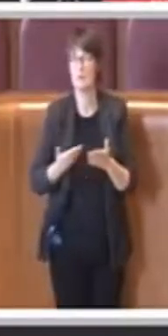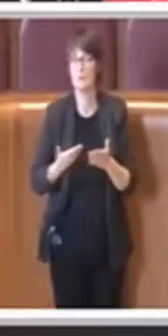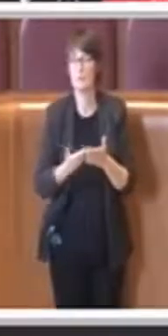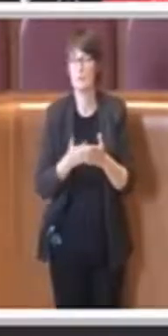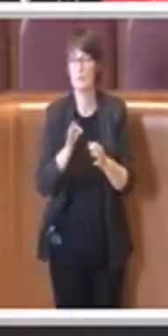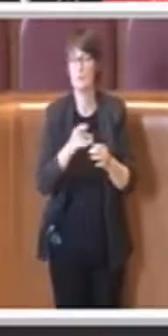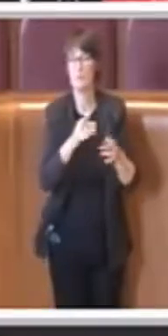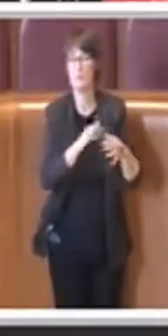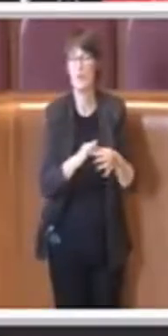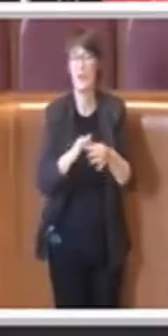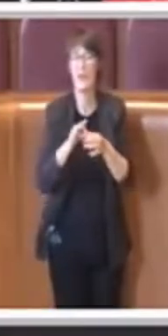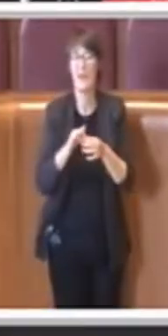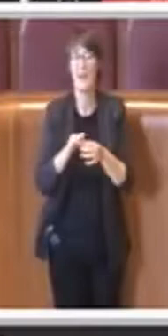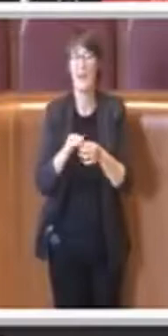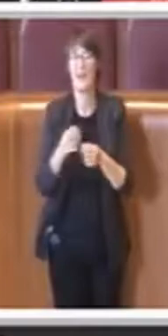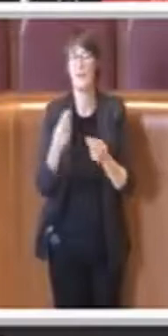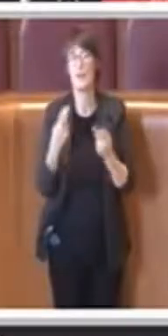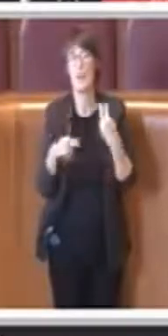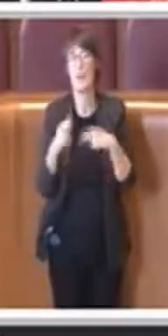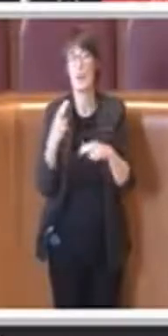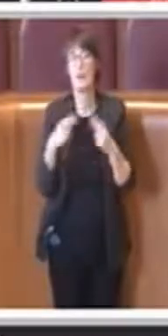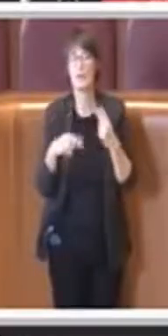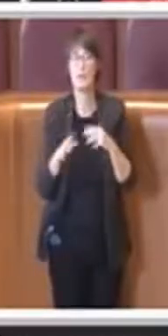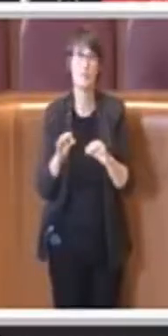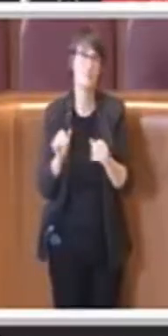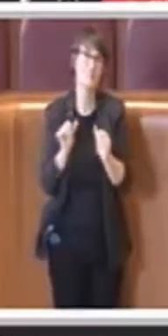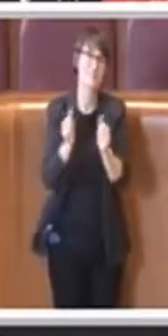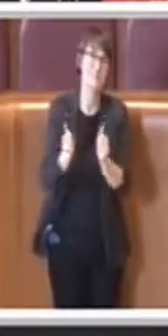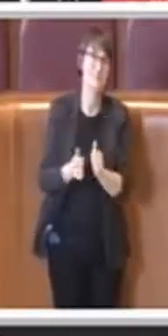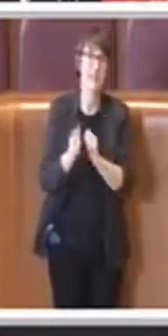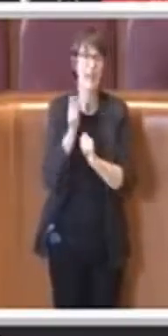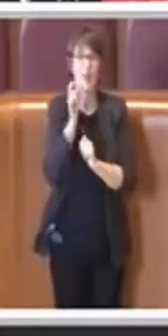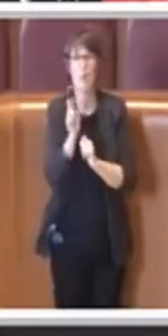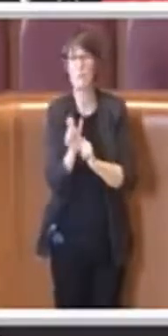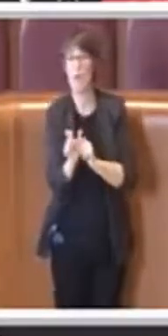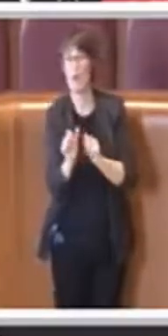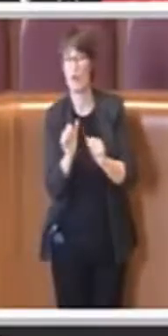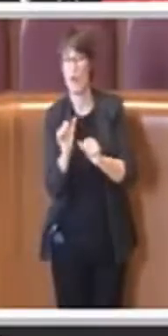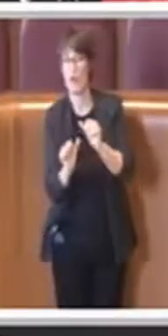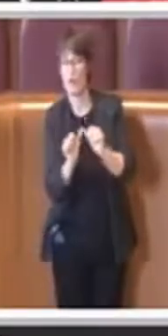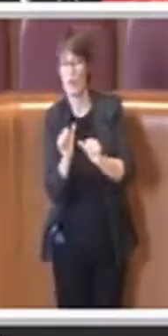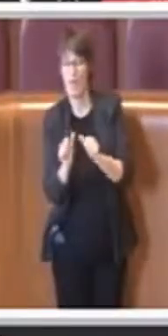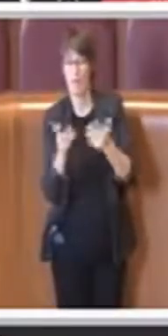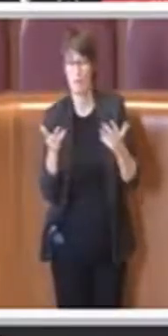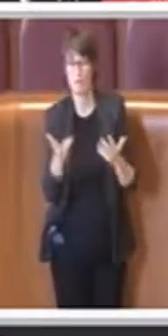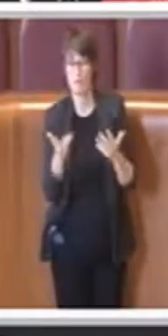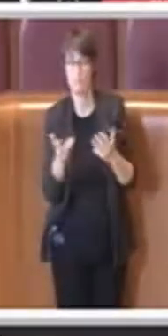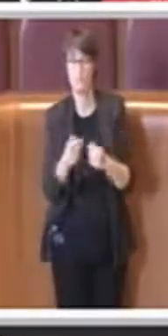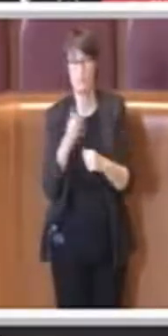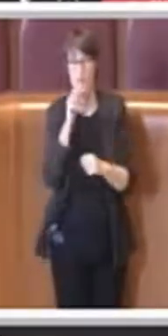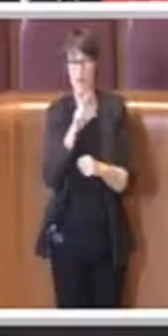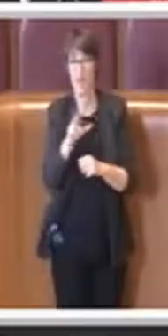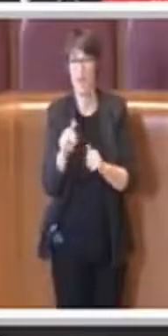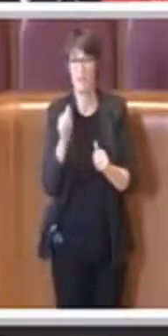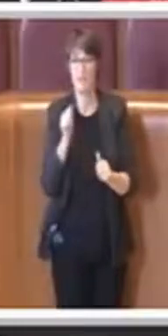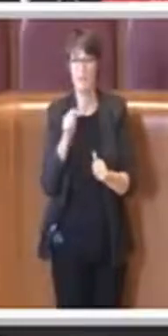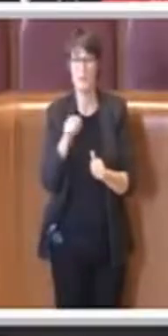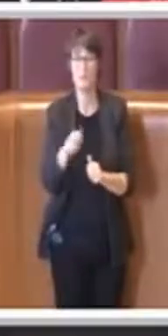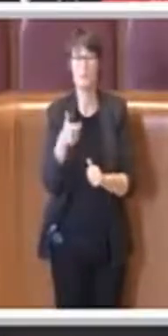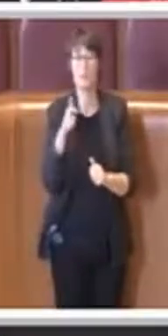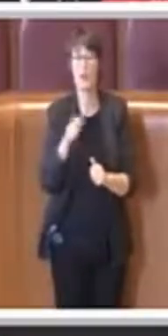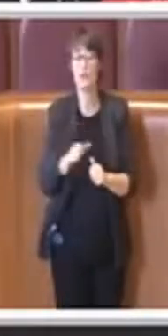anche stilistiche di parole, tenuto conto anche dei dibattiti che ci sono